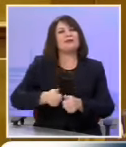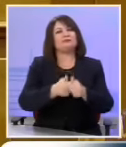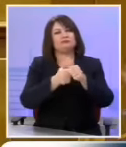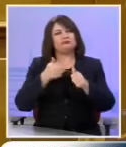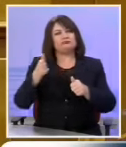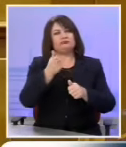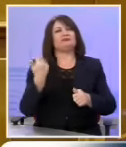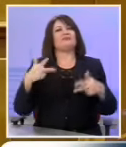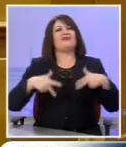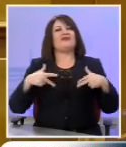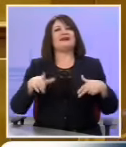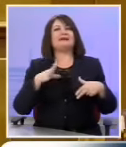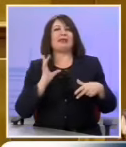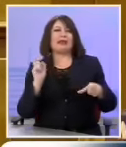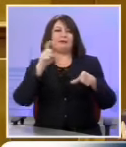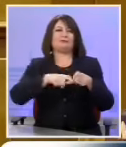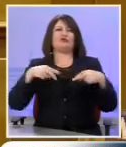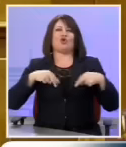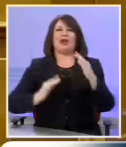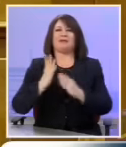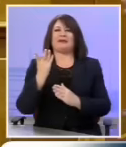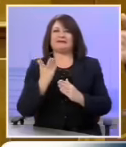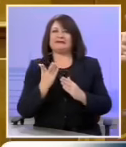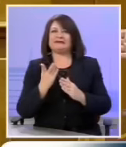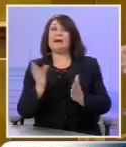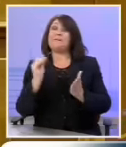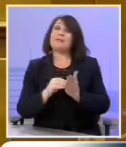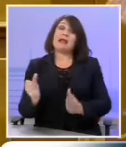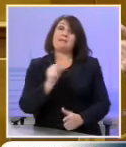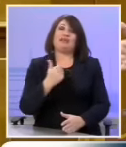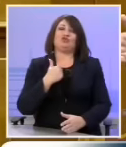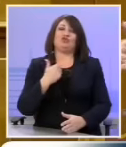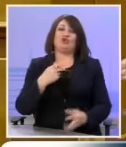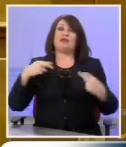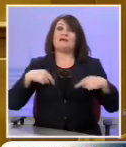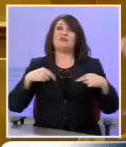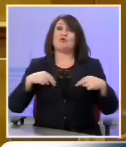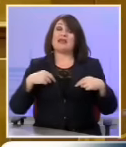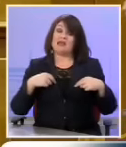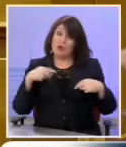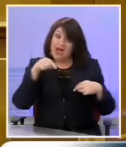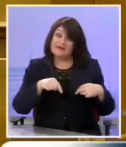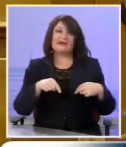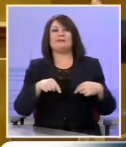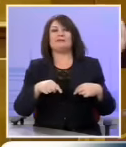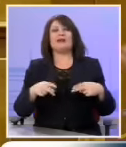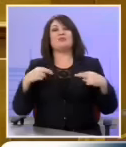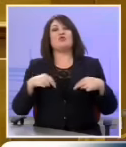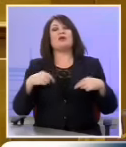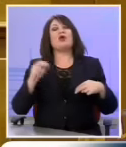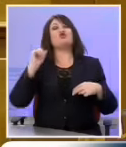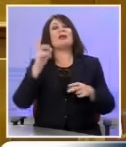φλέρταρε να υπαχθούν στο Υπουργείο Ανάπτυξης αλλά τους επανέφερα στο Υπουργείο τους επανέφερα στο Υπουργείο